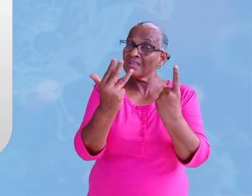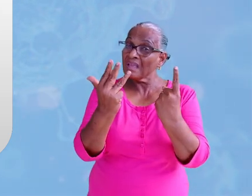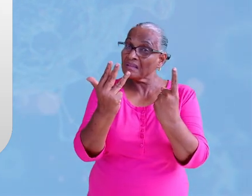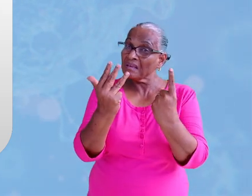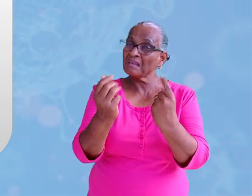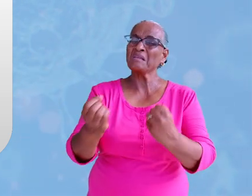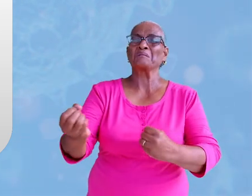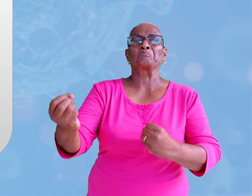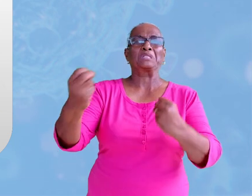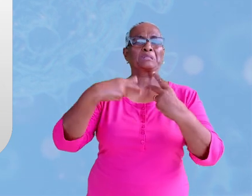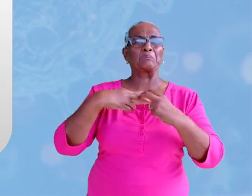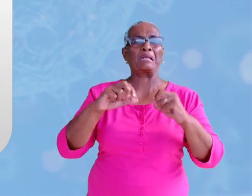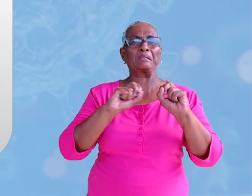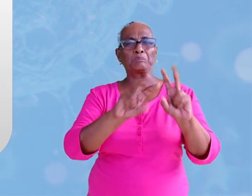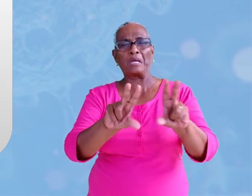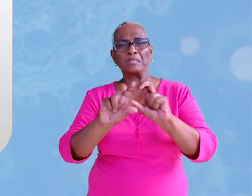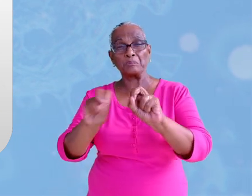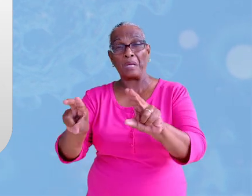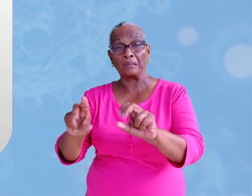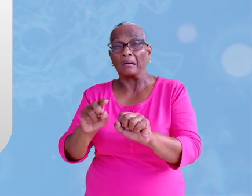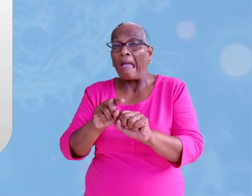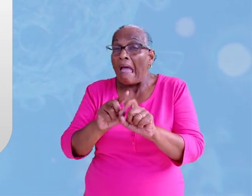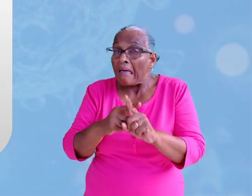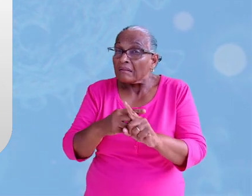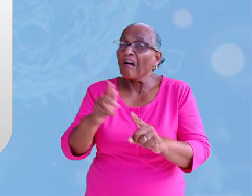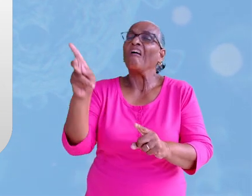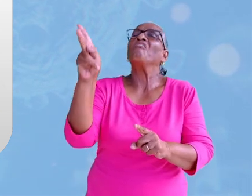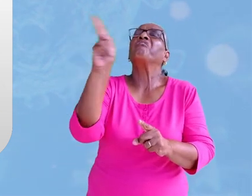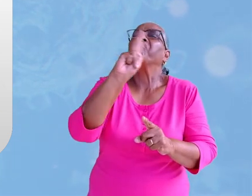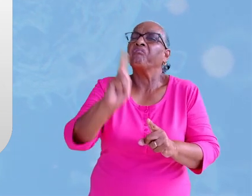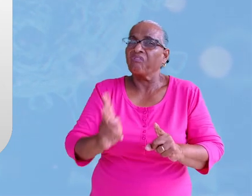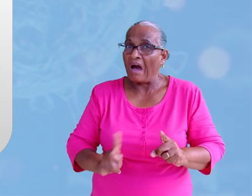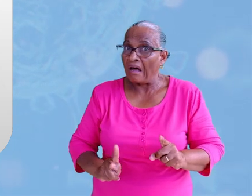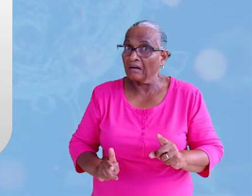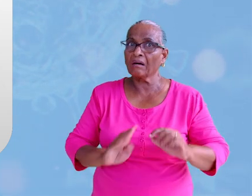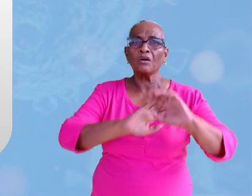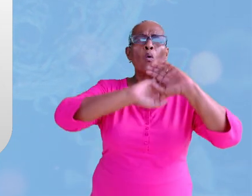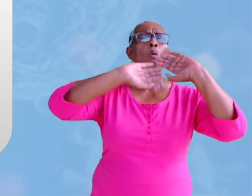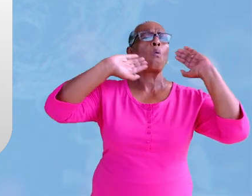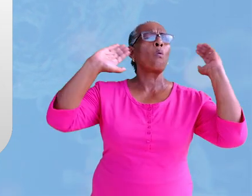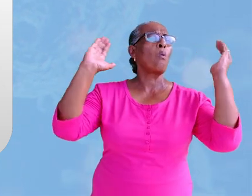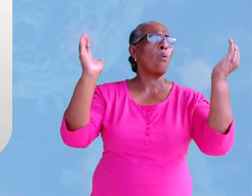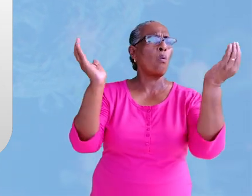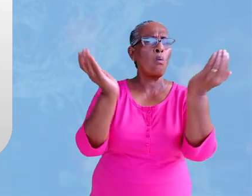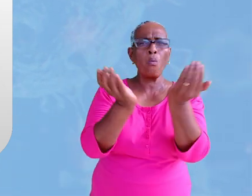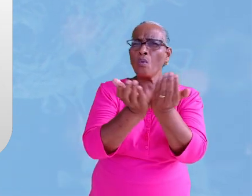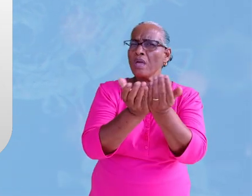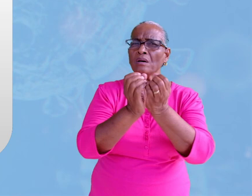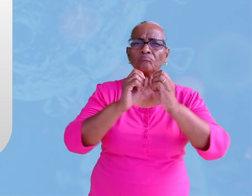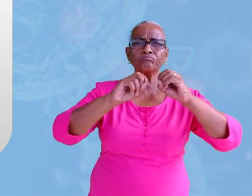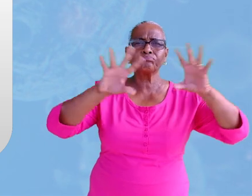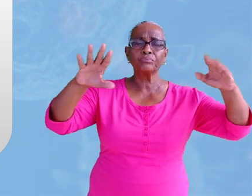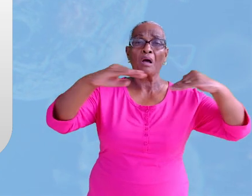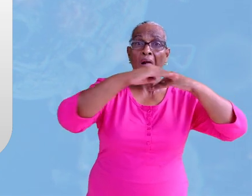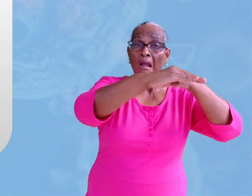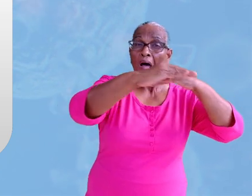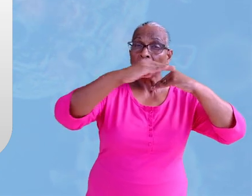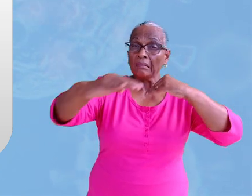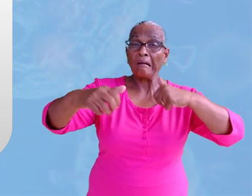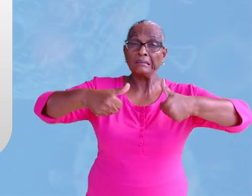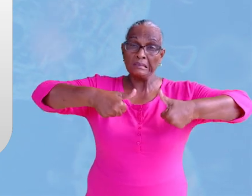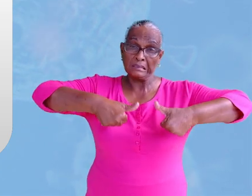vreselijk besmettelijk en erg gevaarlijk en gaat zo snel de wereld rond dat landen veel strenge